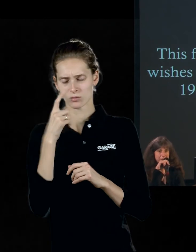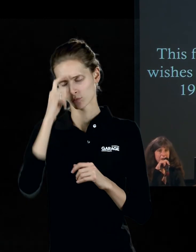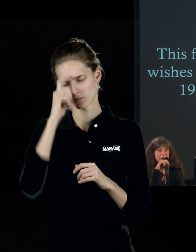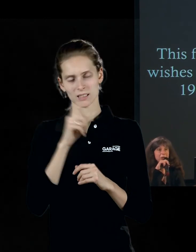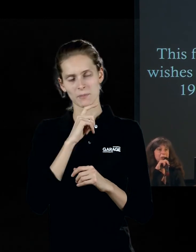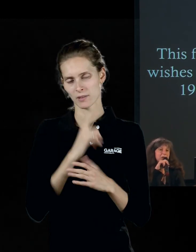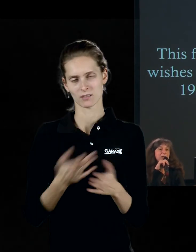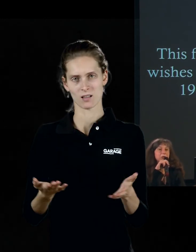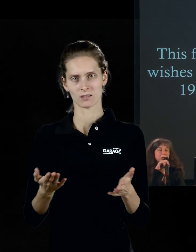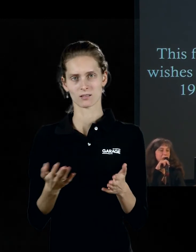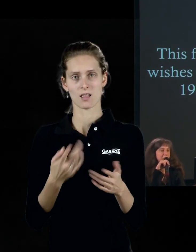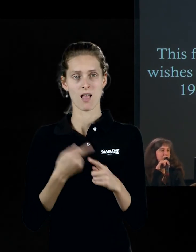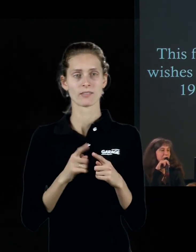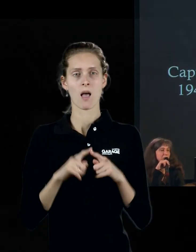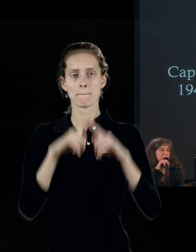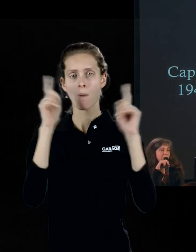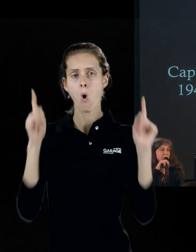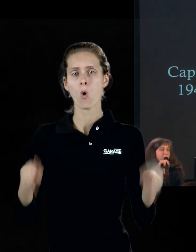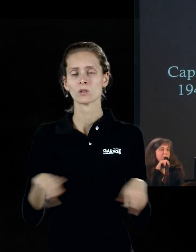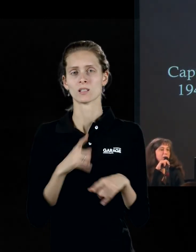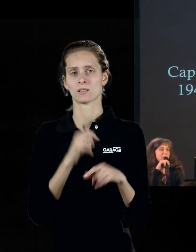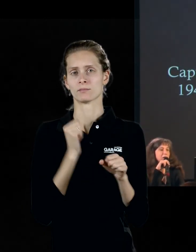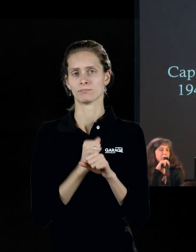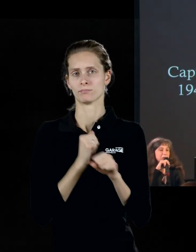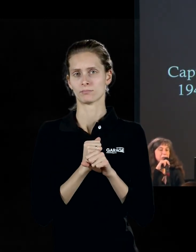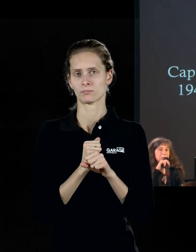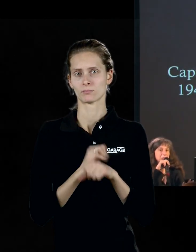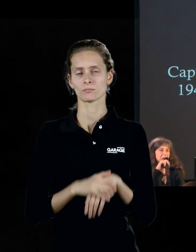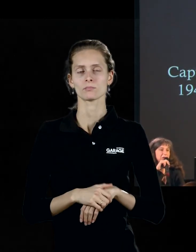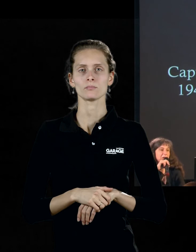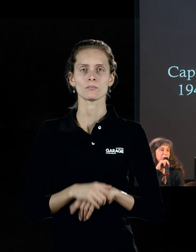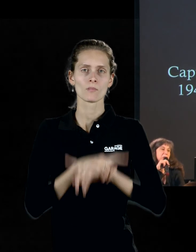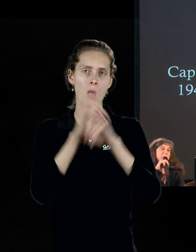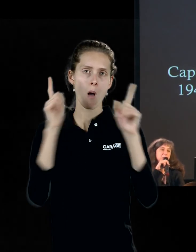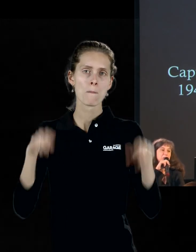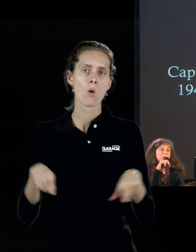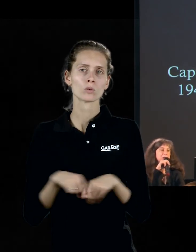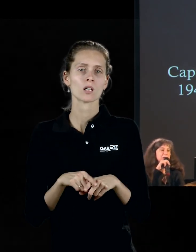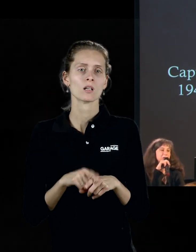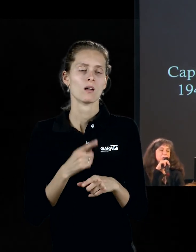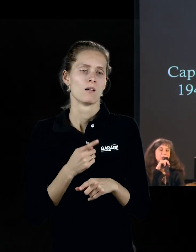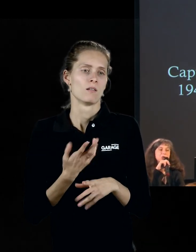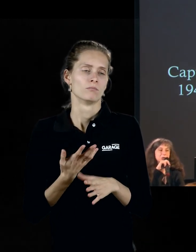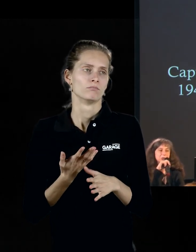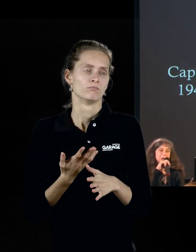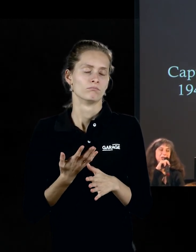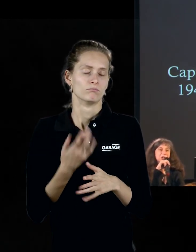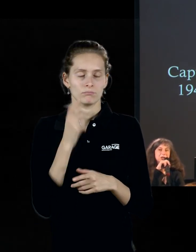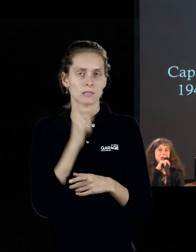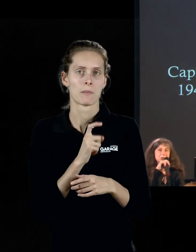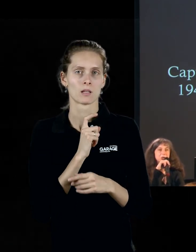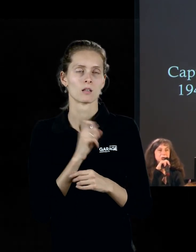портреты, условно говоря, которые он создает. Вот портреты как узник, да, это тут можно